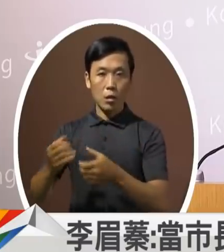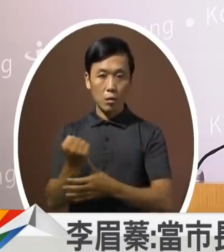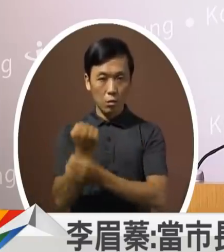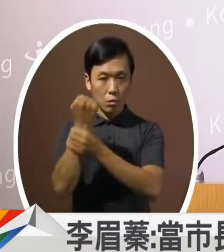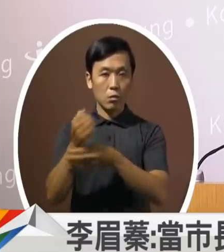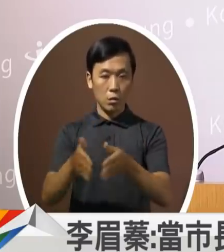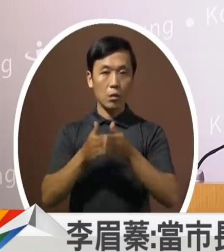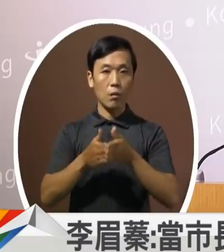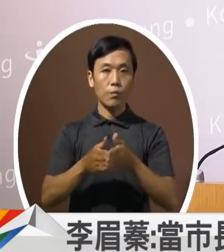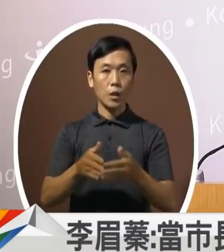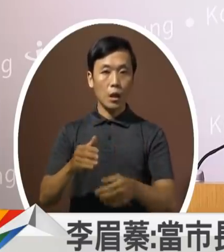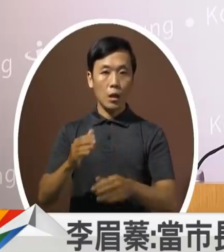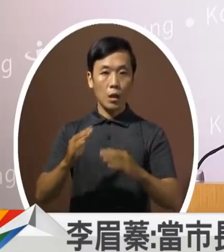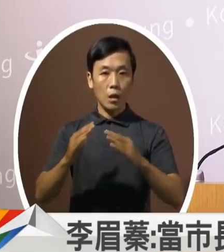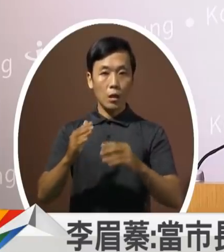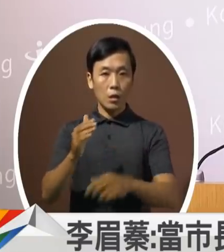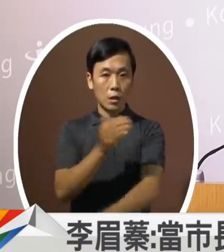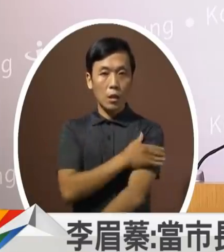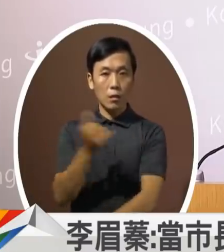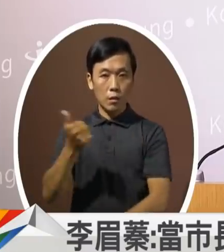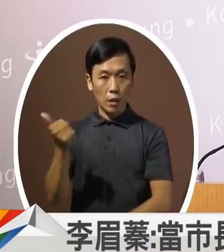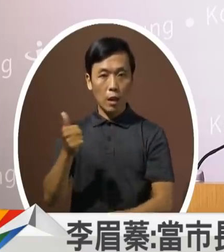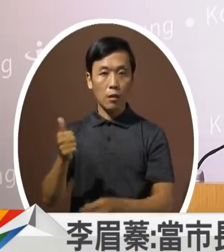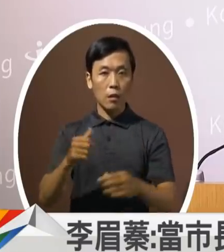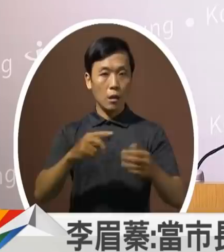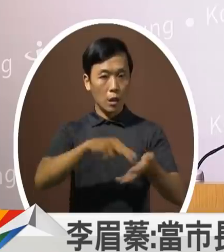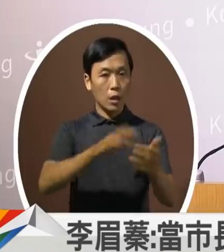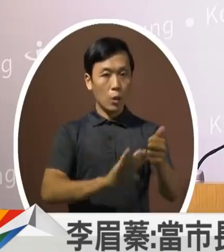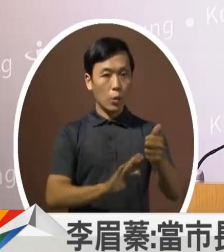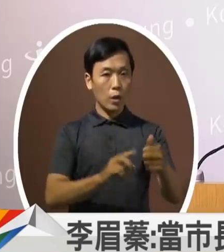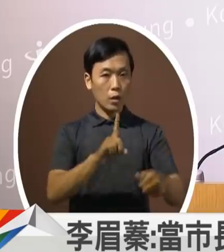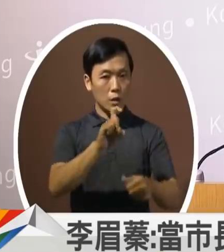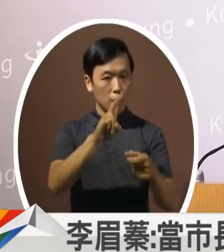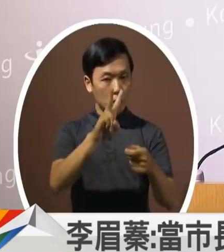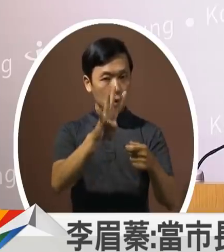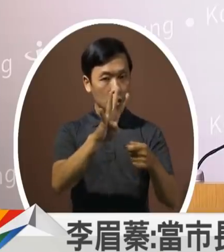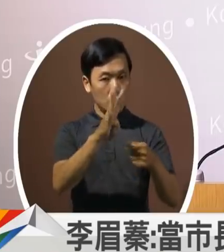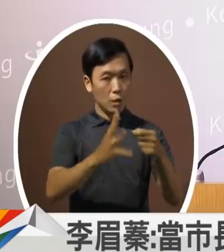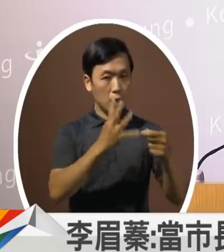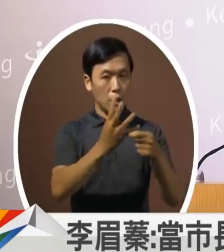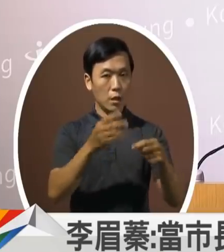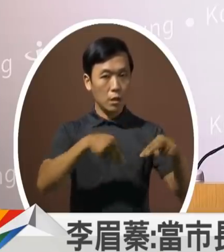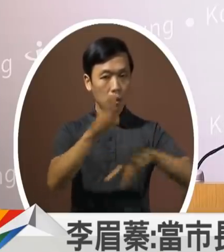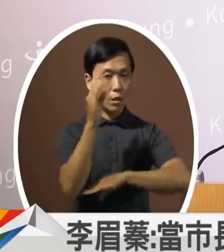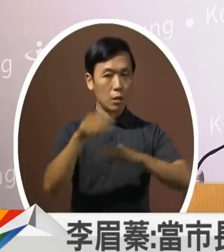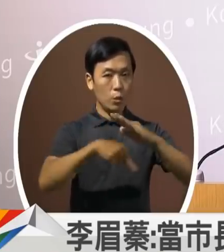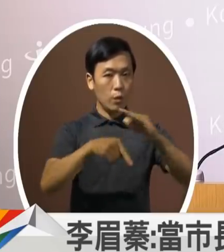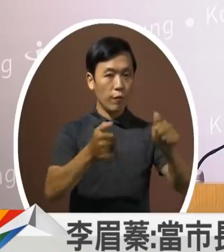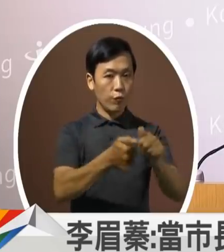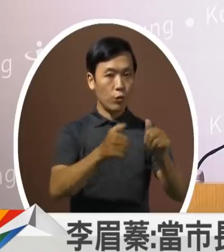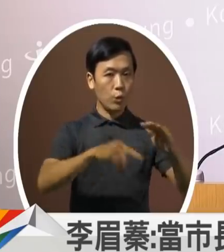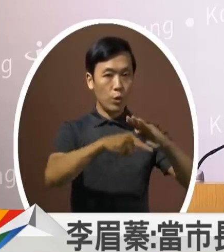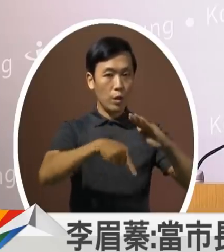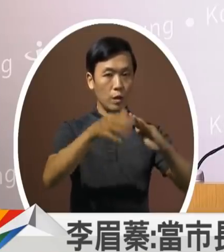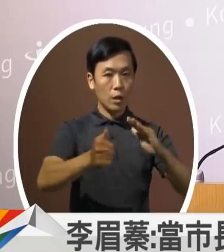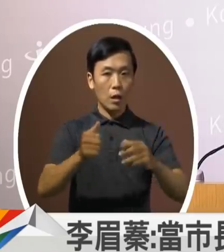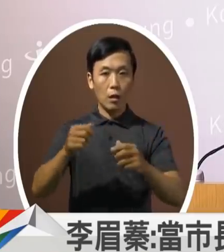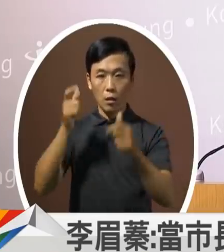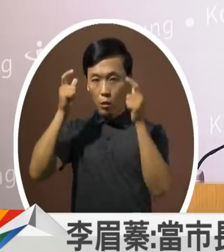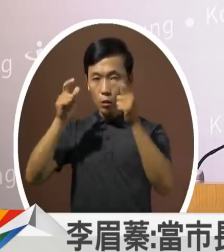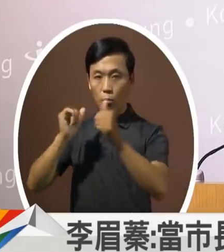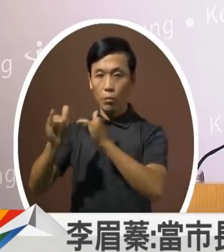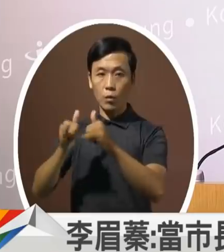而陈其迈先生当了14年的立委也当了行政院副院长那高雄人给你这么多机会当